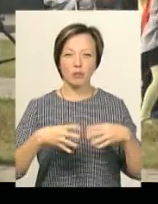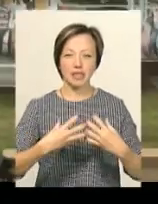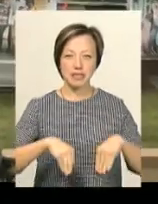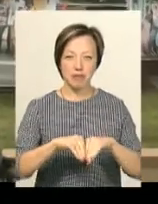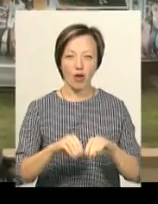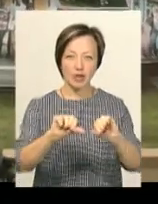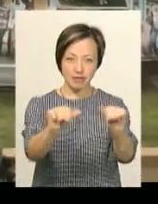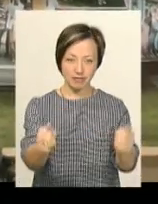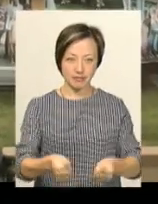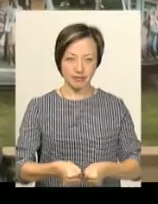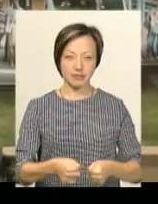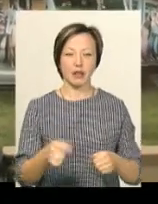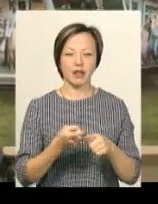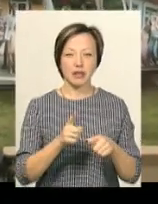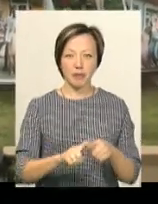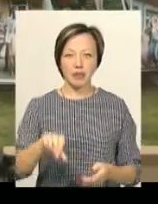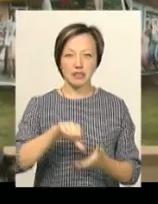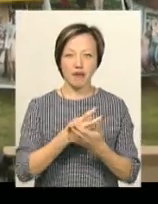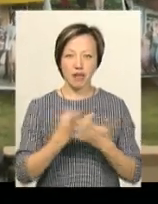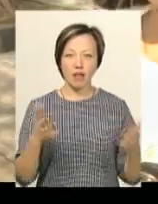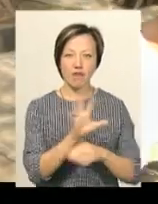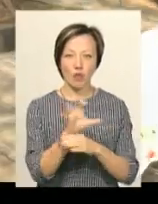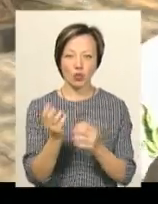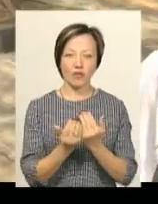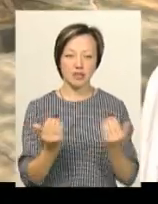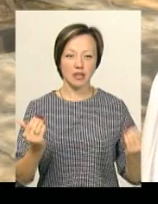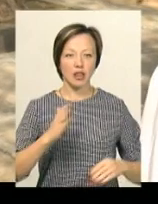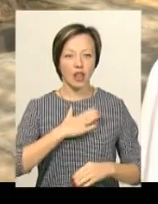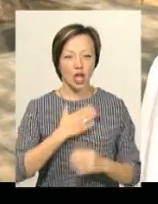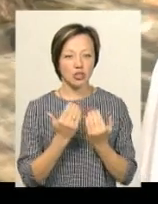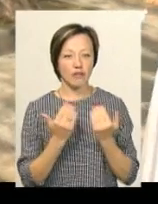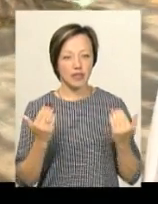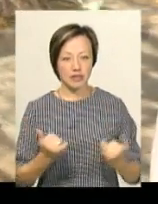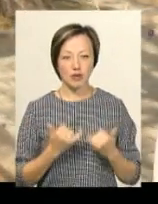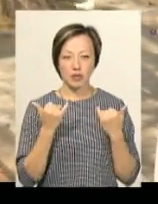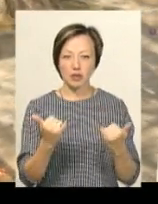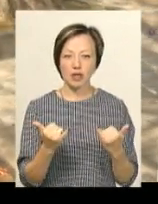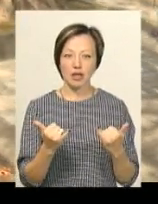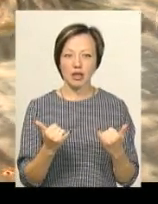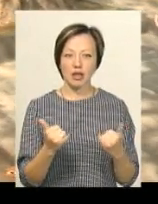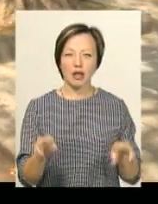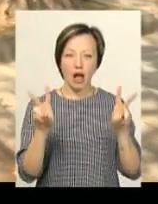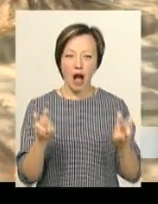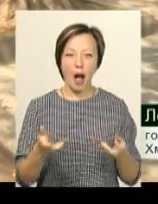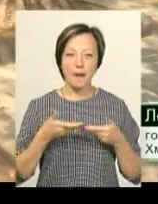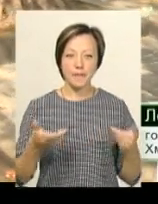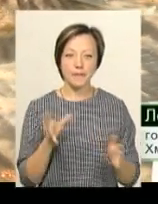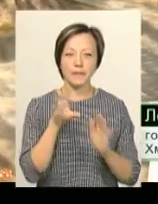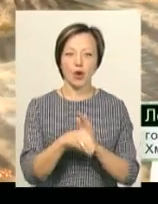утворили серце. Також під час заходу представили фотовиставку. Наша виставка приурочена, а ми вже в родині.